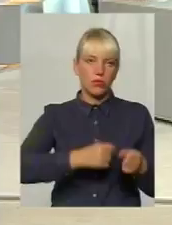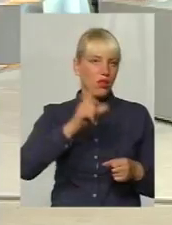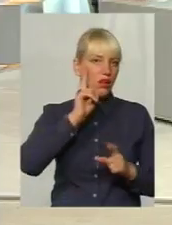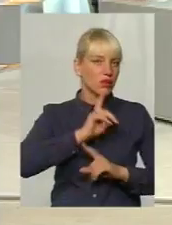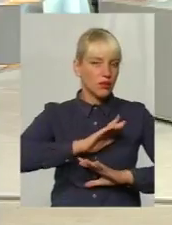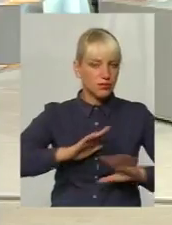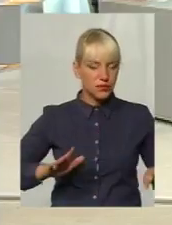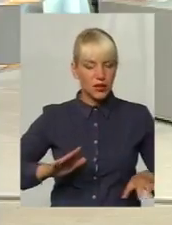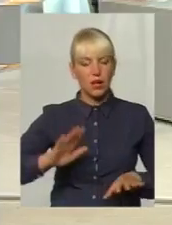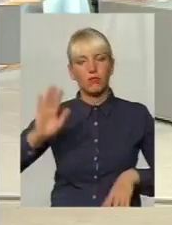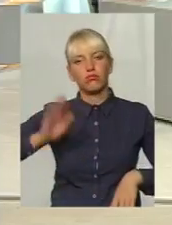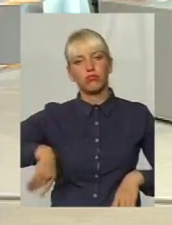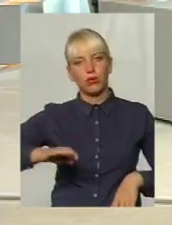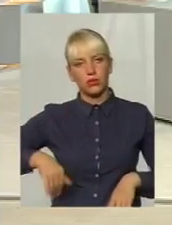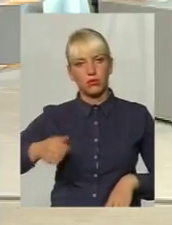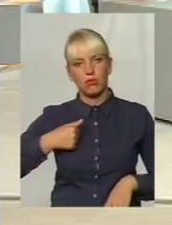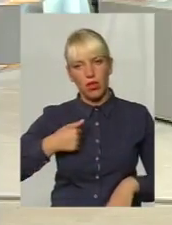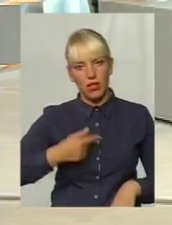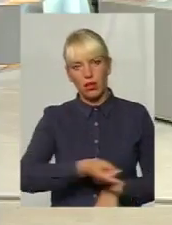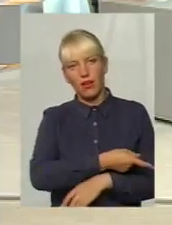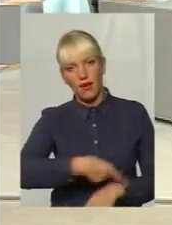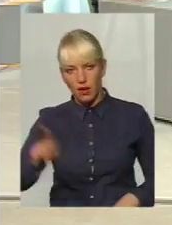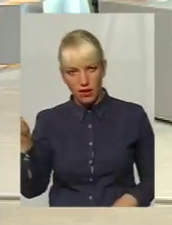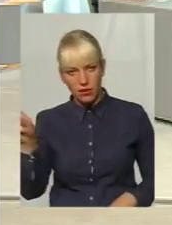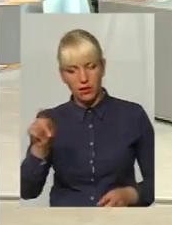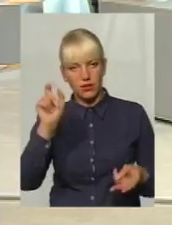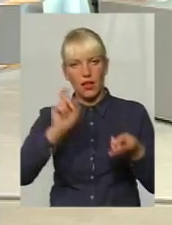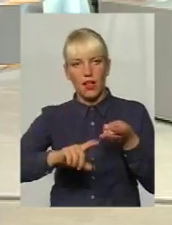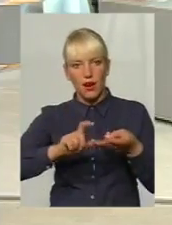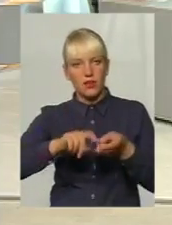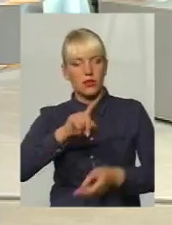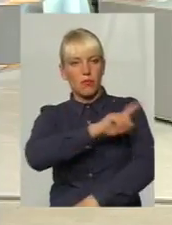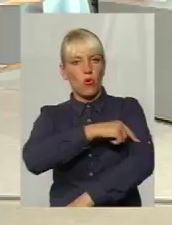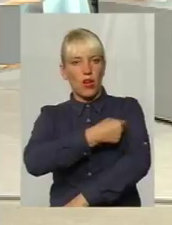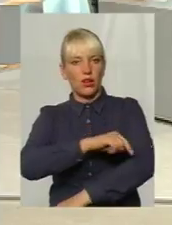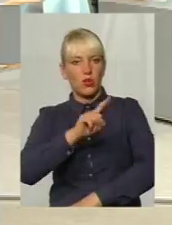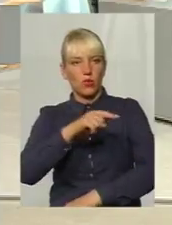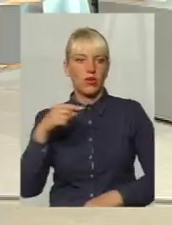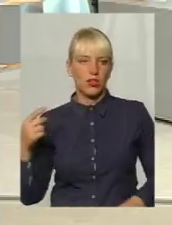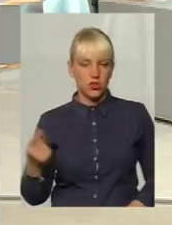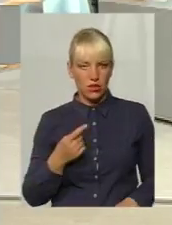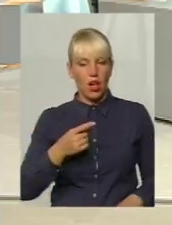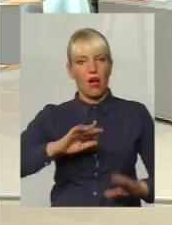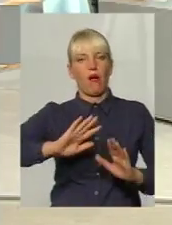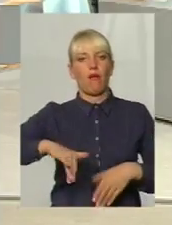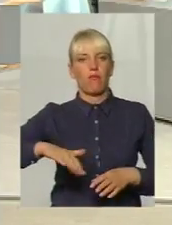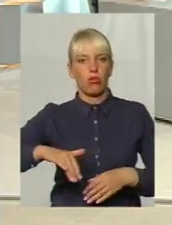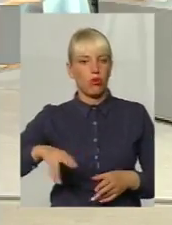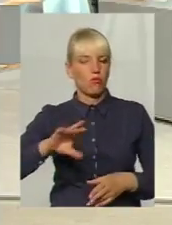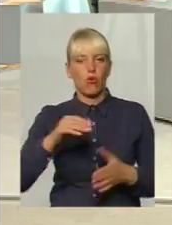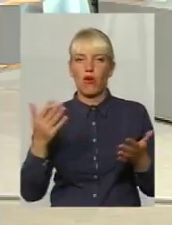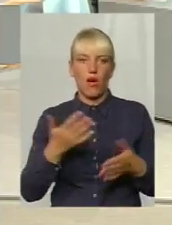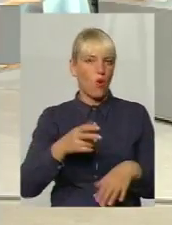дойти. Потім мене наганяють аналізи в чисельну поліклініку. Потім до якогось